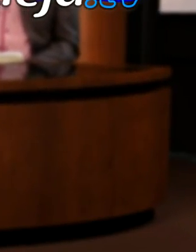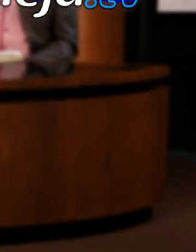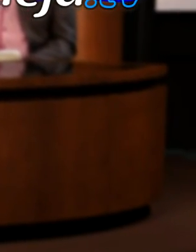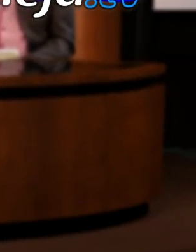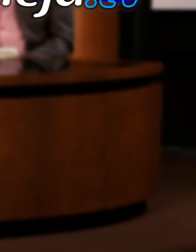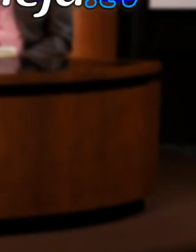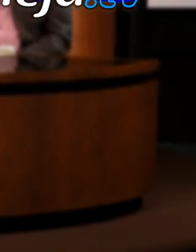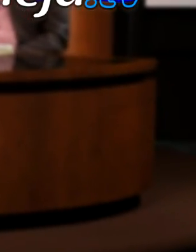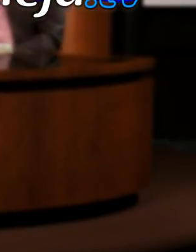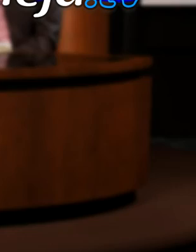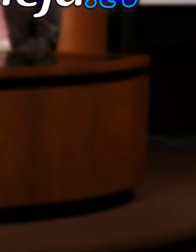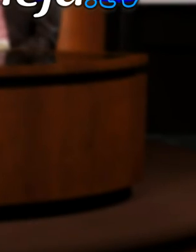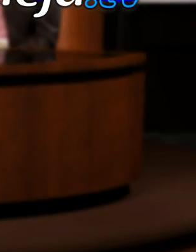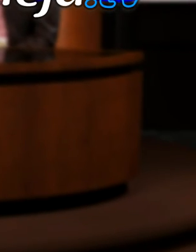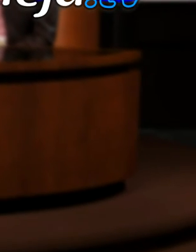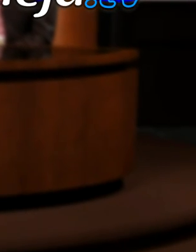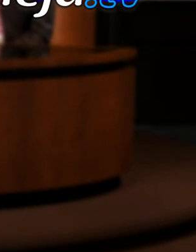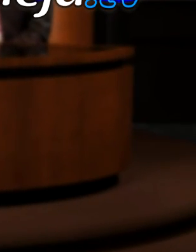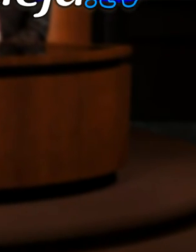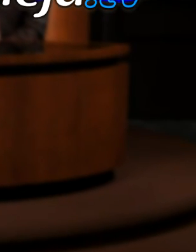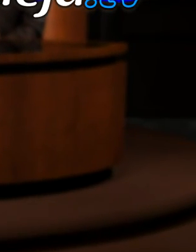muzyka muzyka